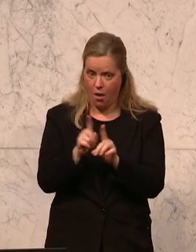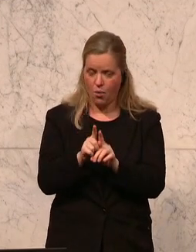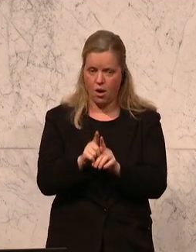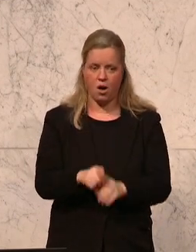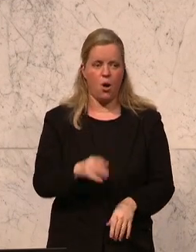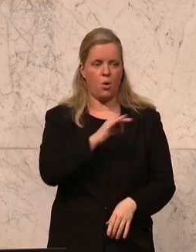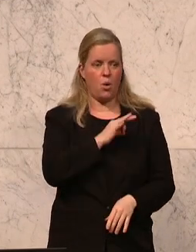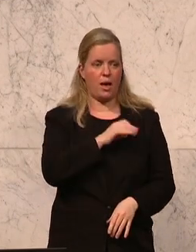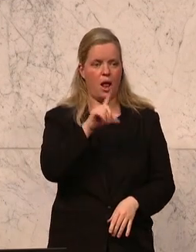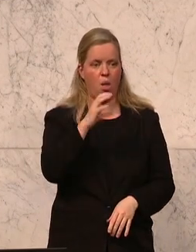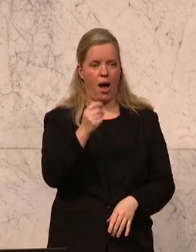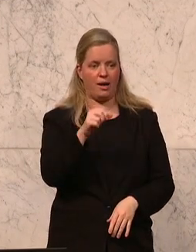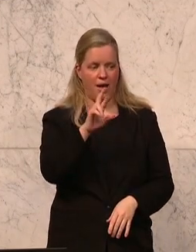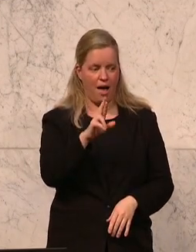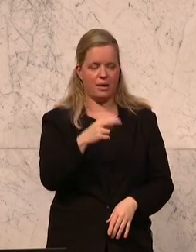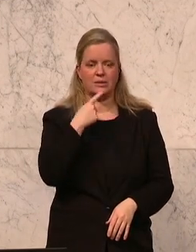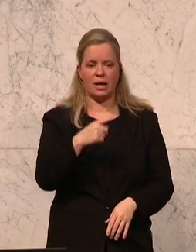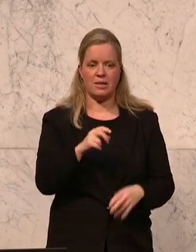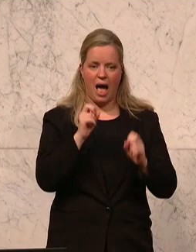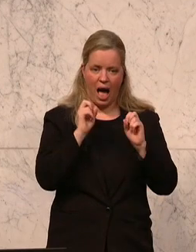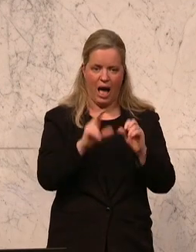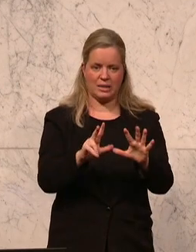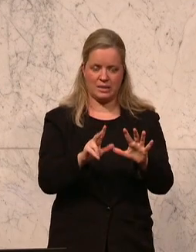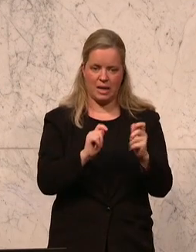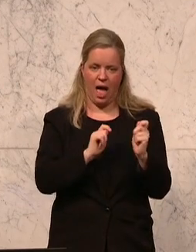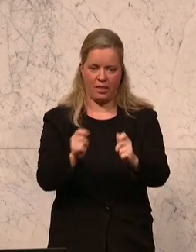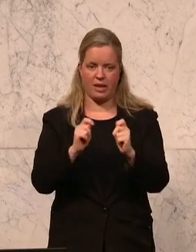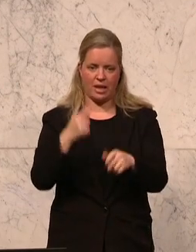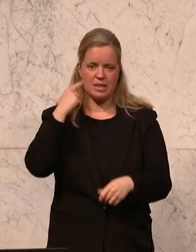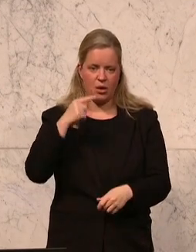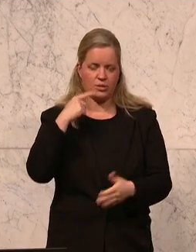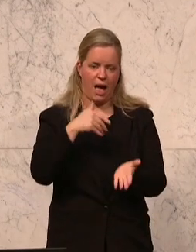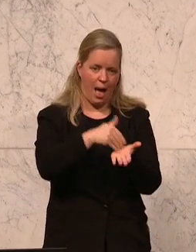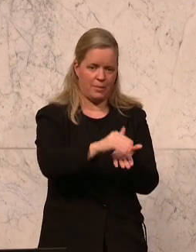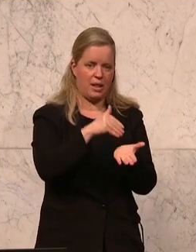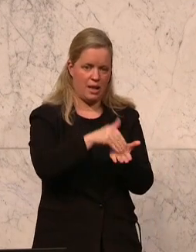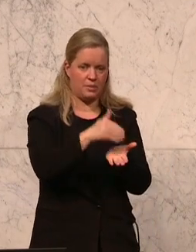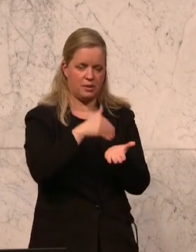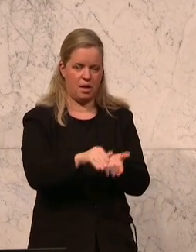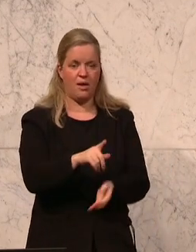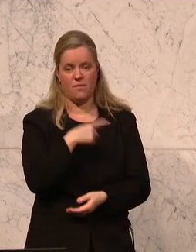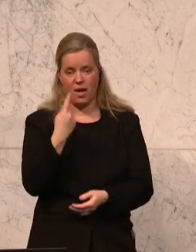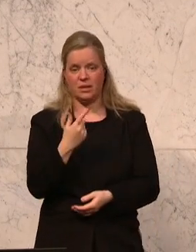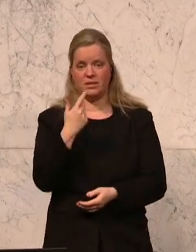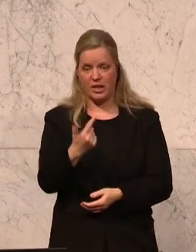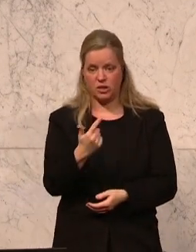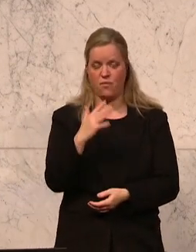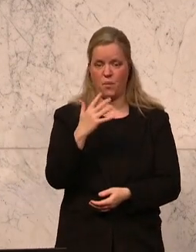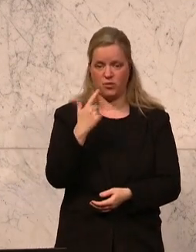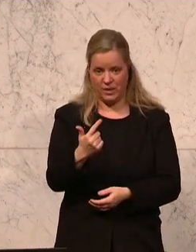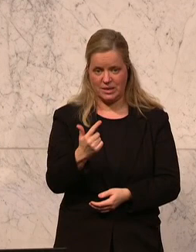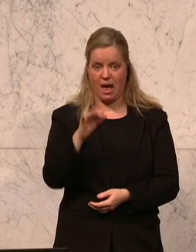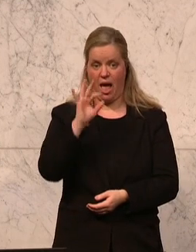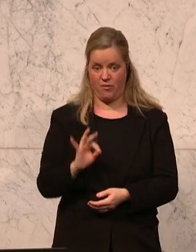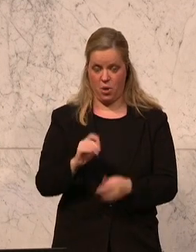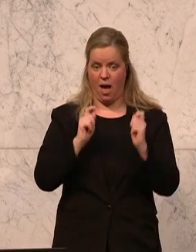Lohacker hat es ja erwähnt, 18 Anträge der Neos abgelehnt. Ich kann Ihnen jetzt vorlesen, 20, 25 diesbezügliche Anträge der